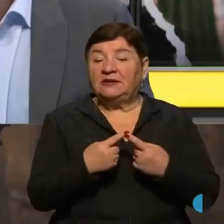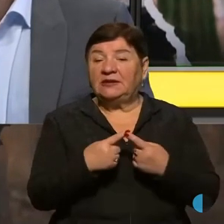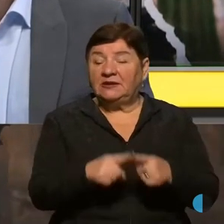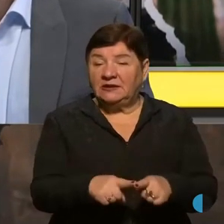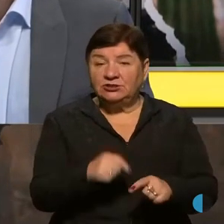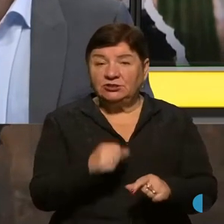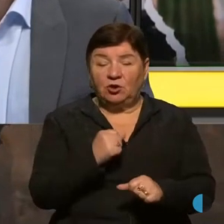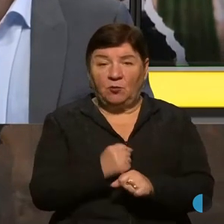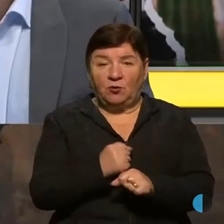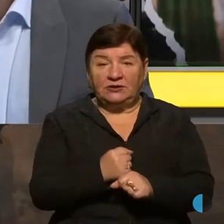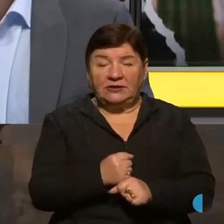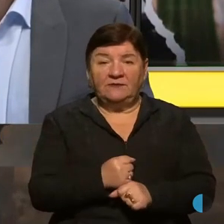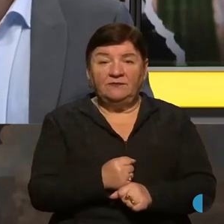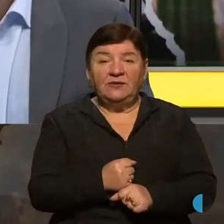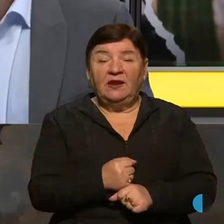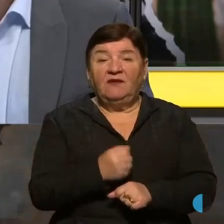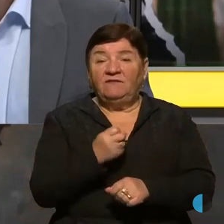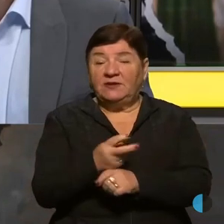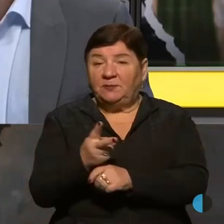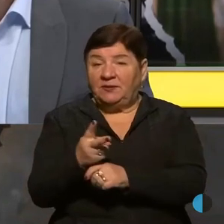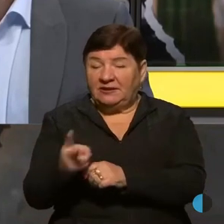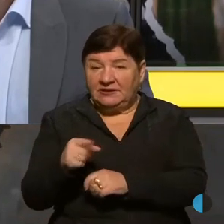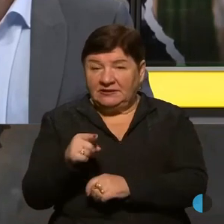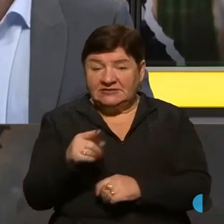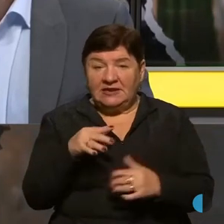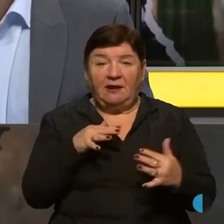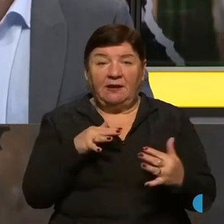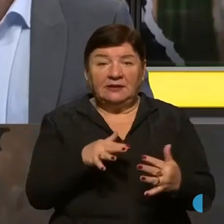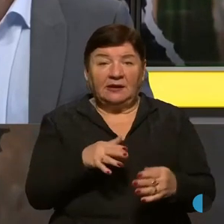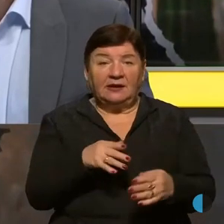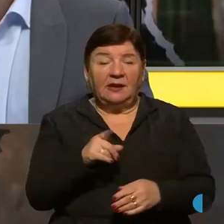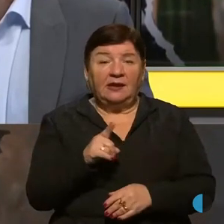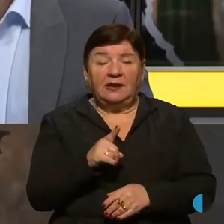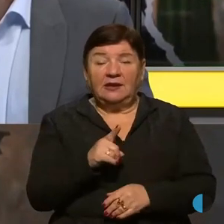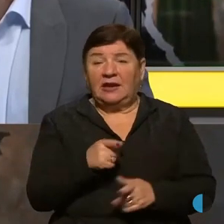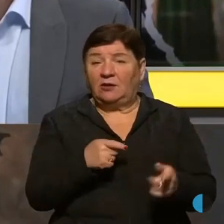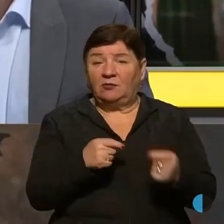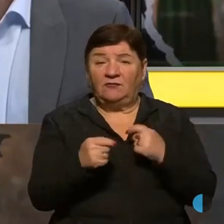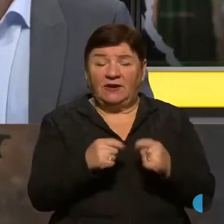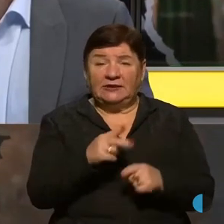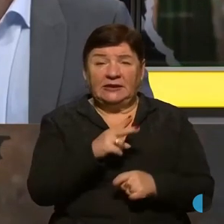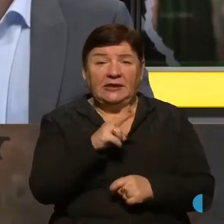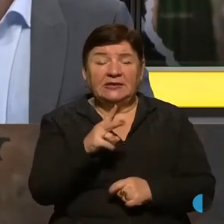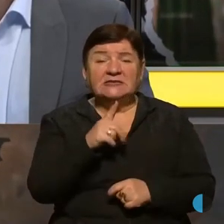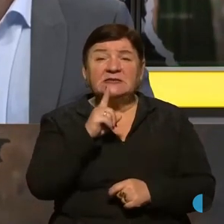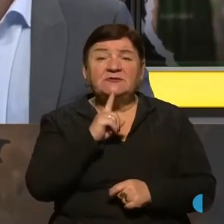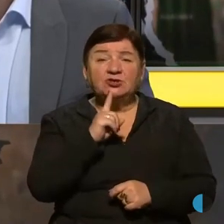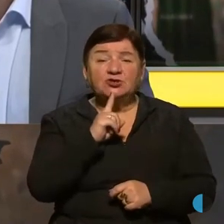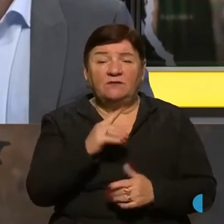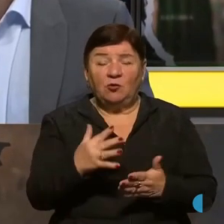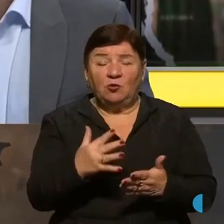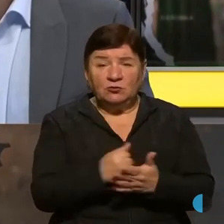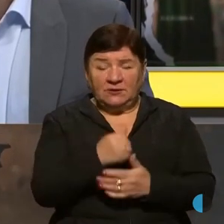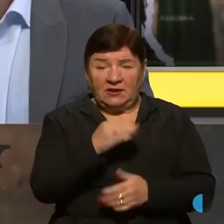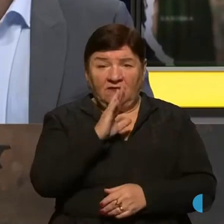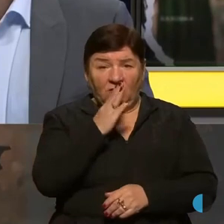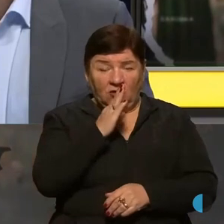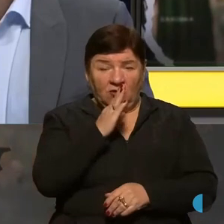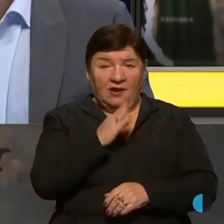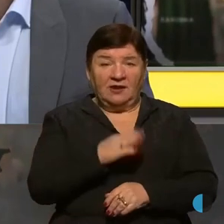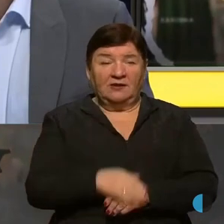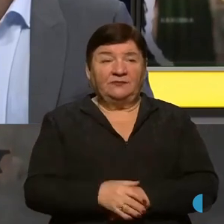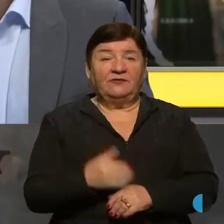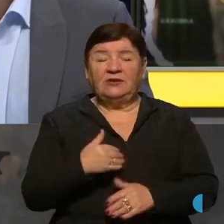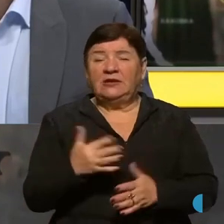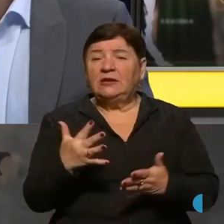роботі ігорічною вдалося відбити ці атаки і невілювати якісь там тимчасові успіхи ворога, вони